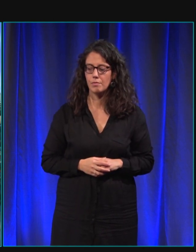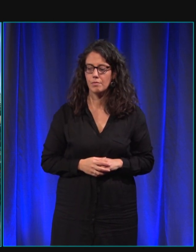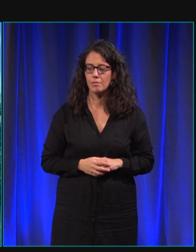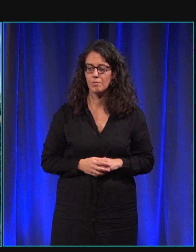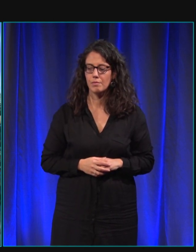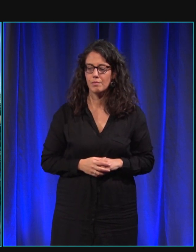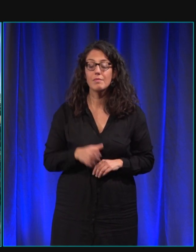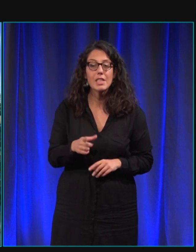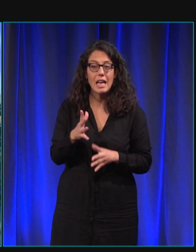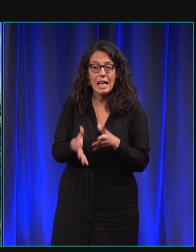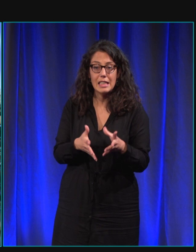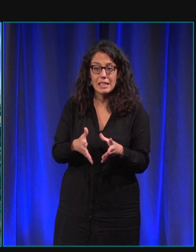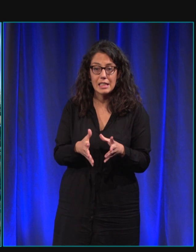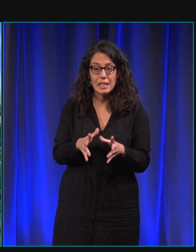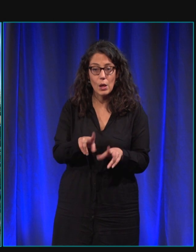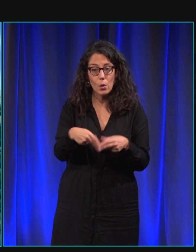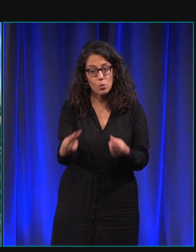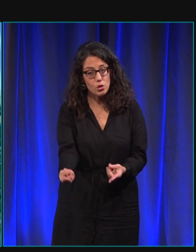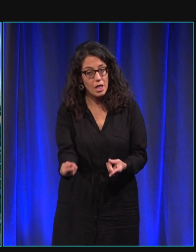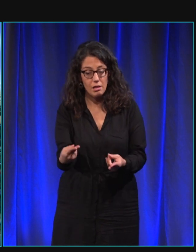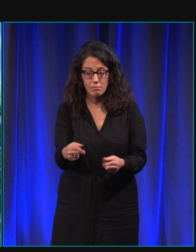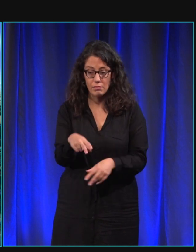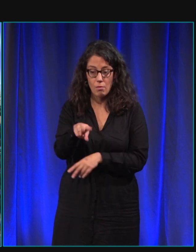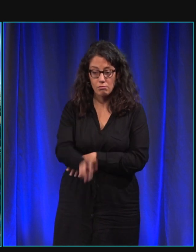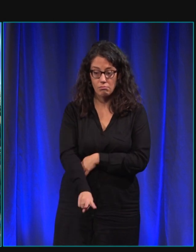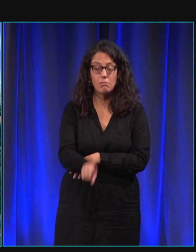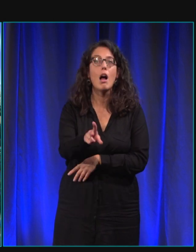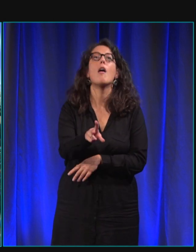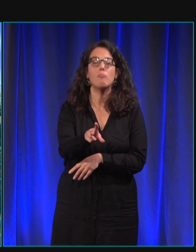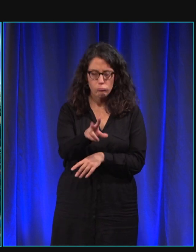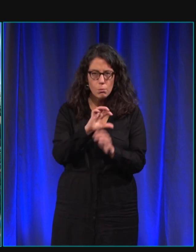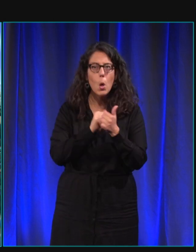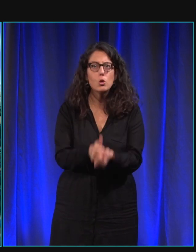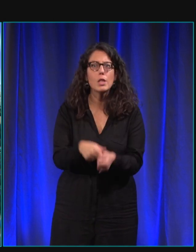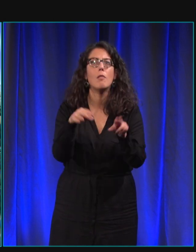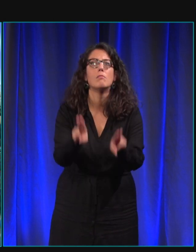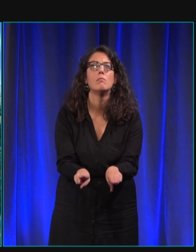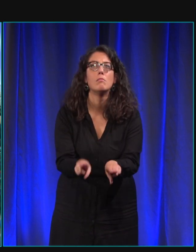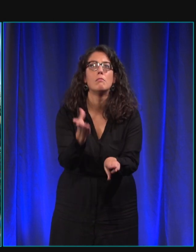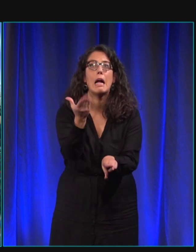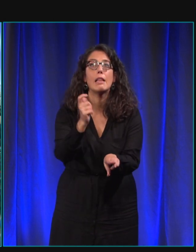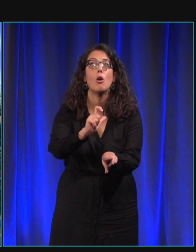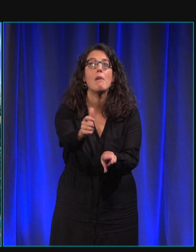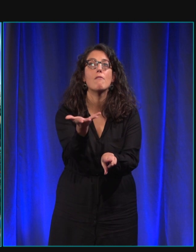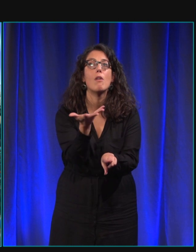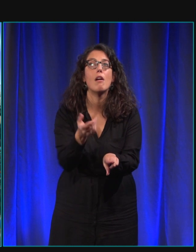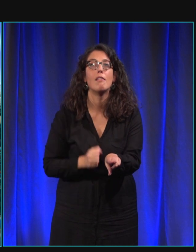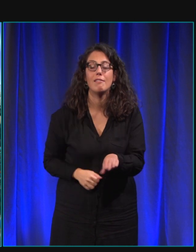Donc, je viens de lui signer de se coucher, c'est pareil, il s'est exécuté, il s'est couché. Toujours pareil, il attend de savoir ce que je vais lui demander.